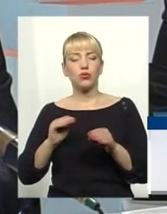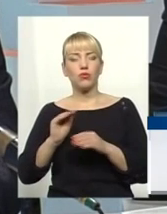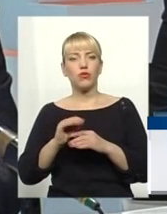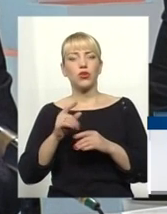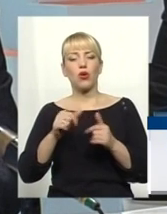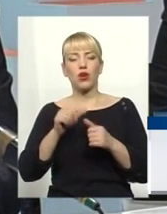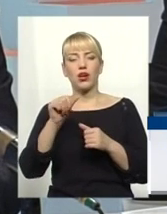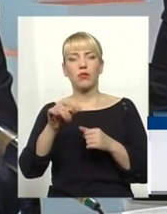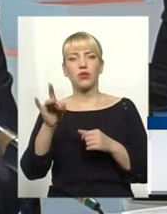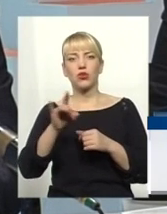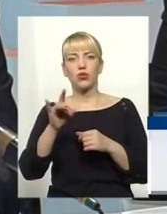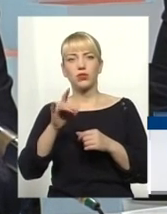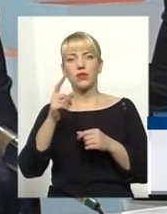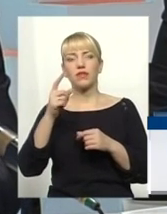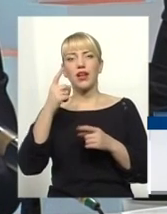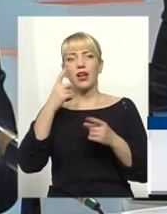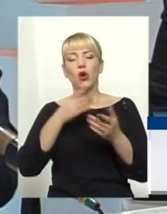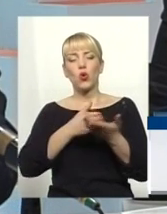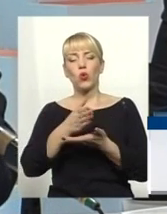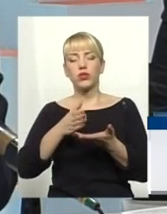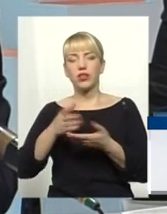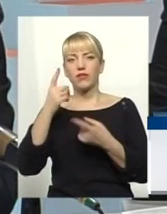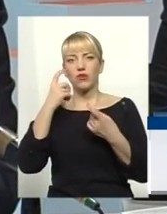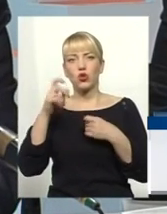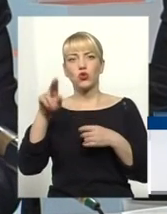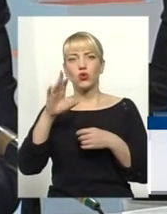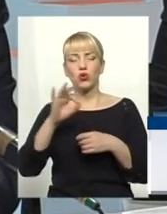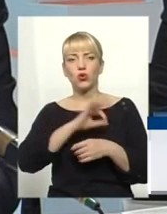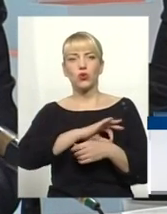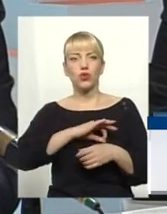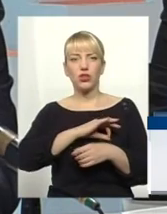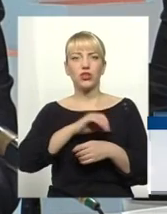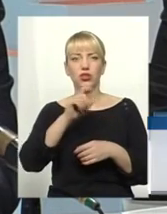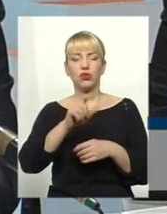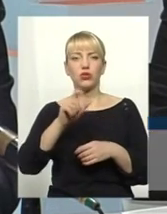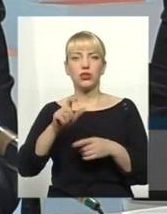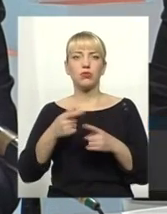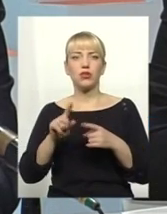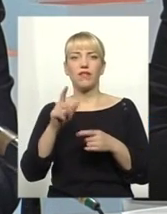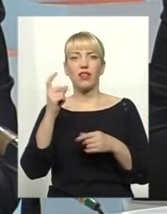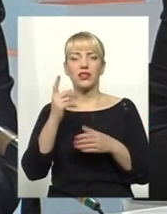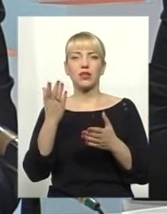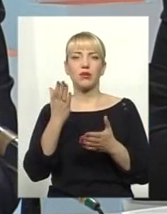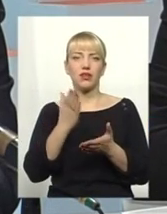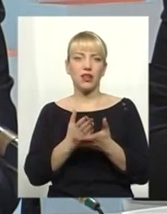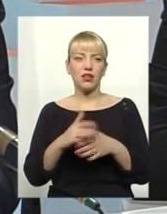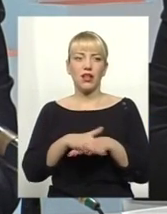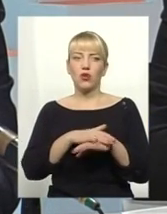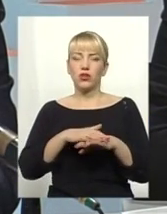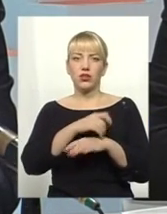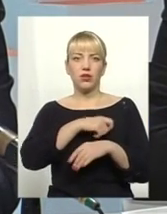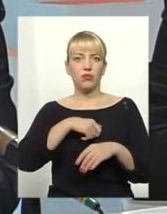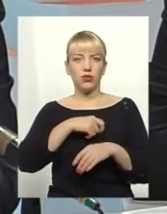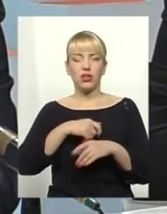розділів декларацій, інформацію щодо юридичних осіб, власниками яких є, народні депутати, ну і взагалі державні службовці,